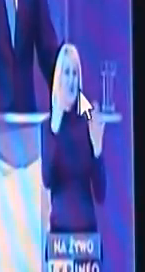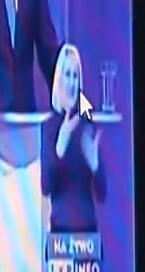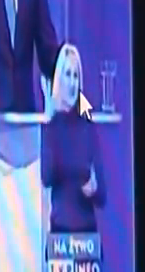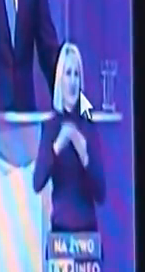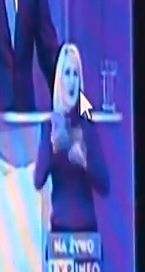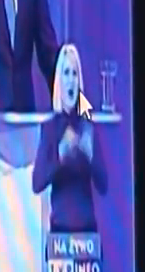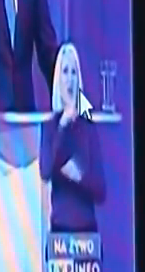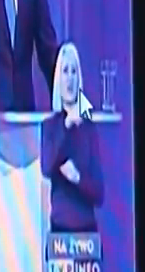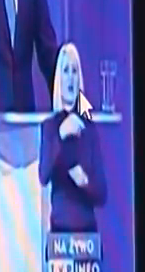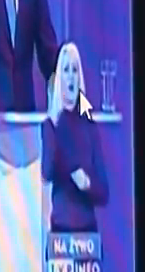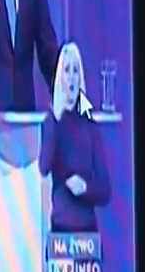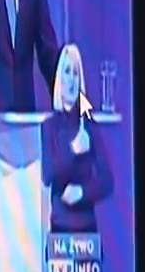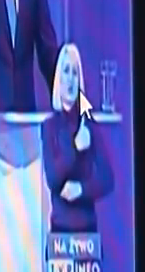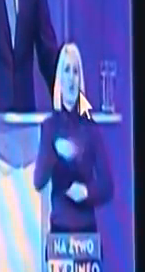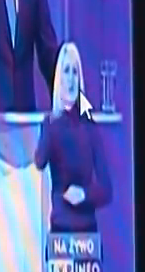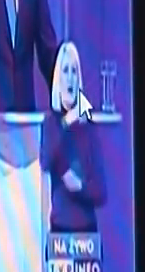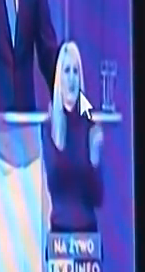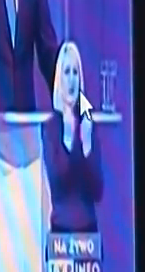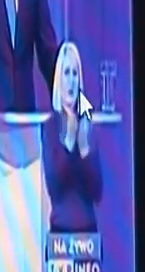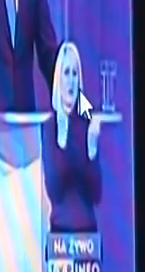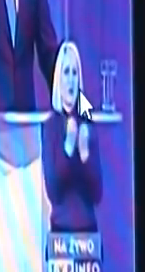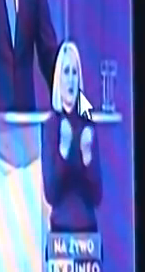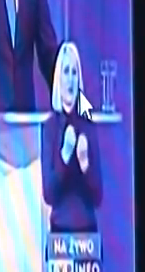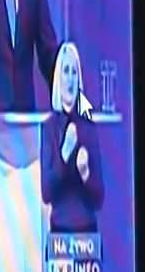Pozycja 227